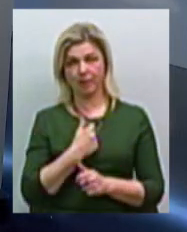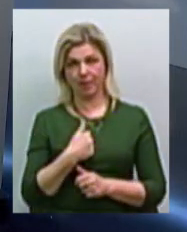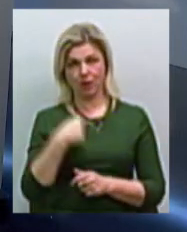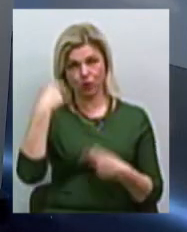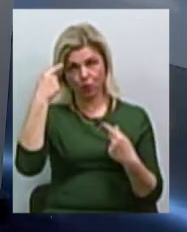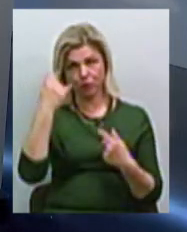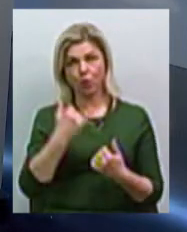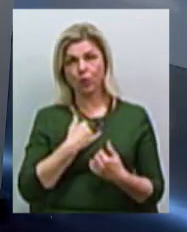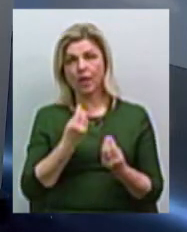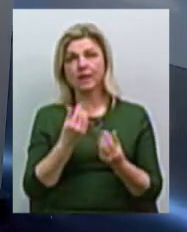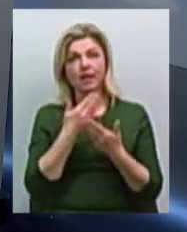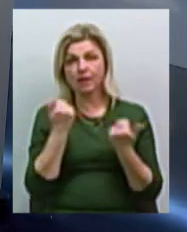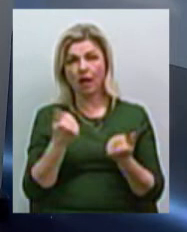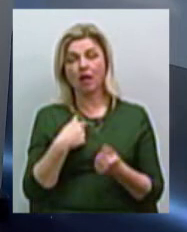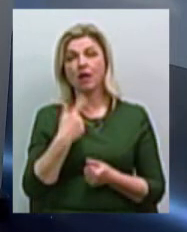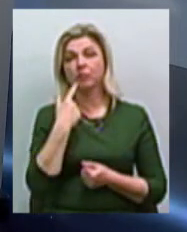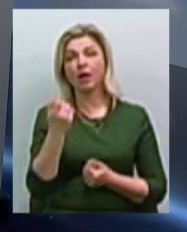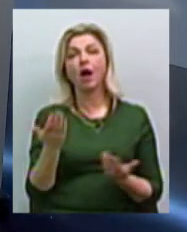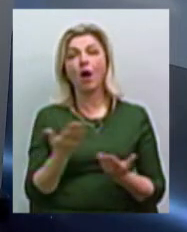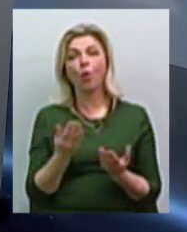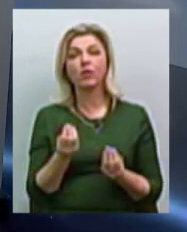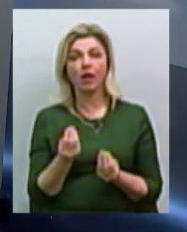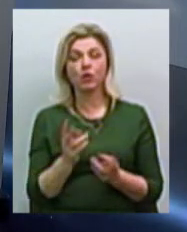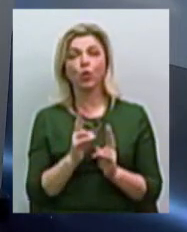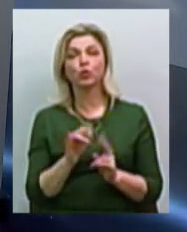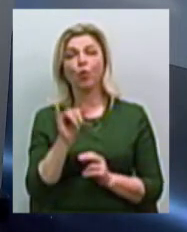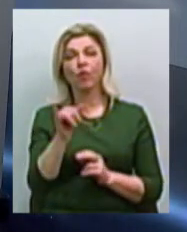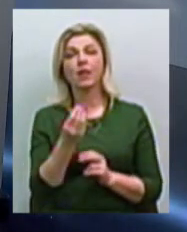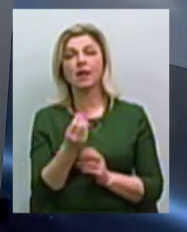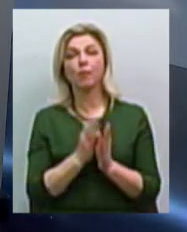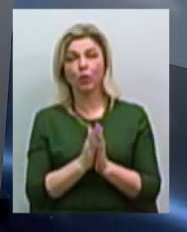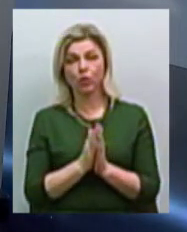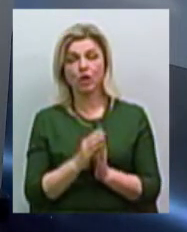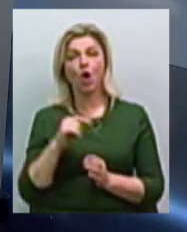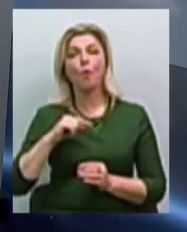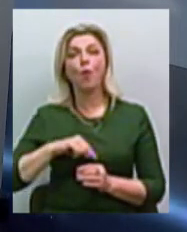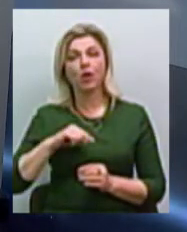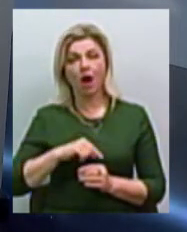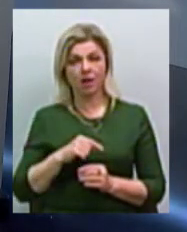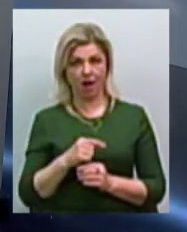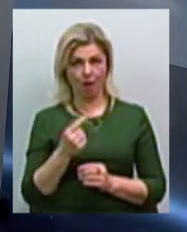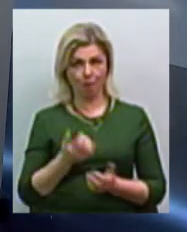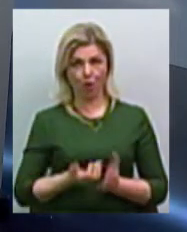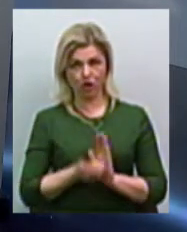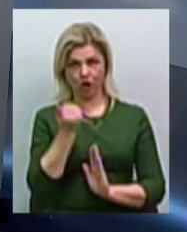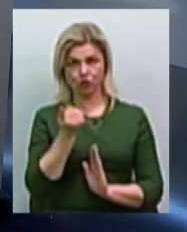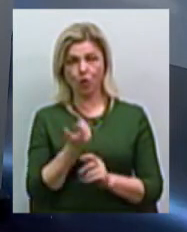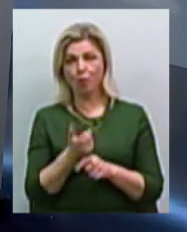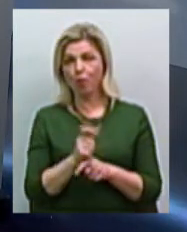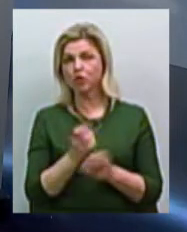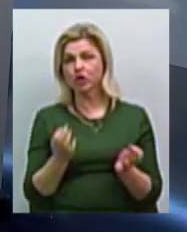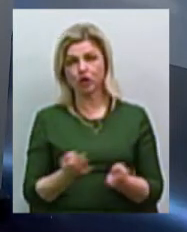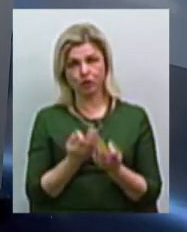грошей нету. Я кажу, які деньги? Кто вас деньги просить? Моральну підтримку, більше нічого не треба. У мене